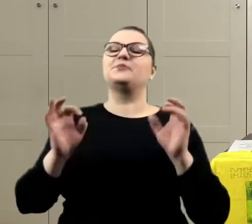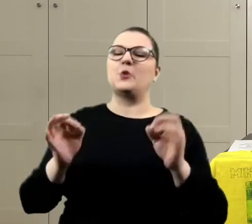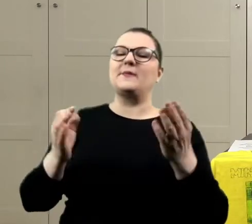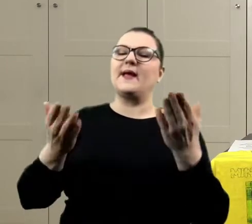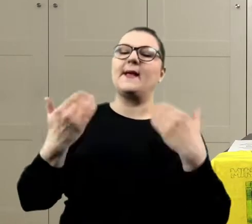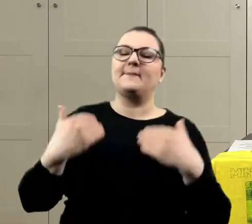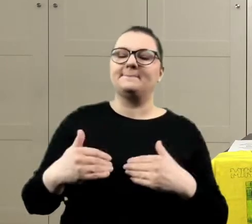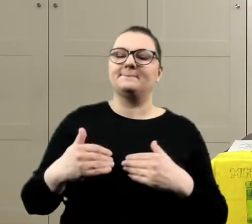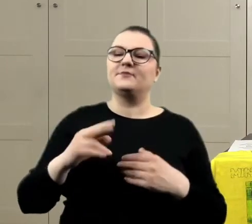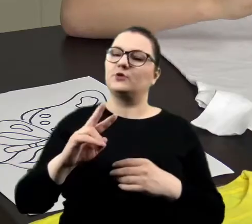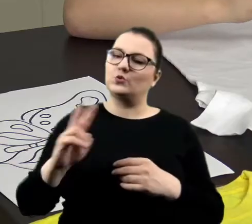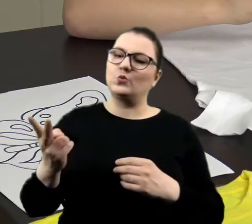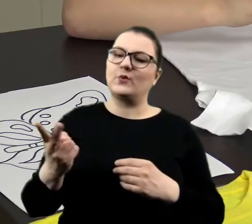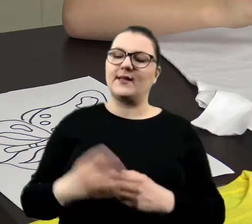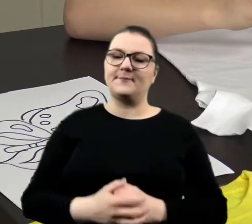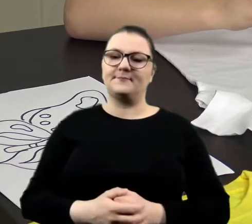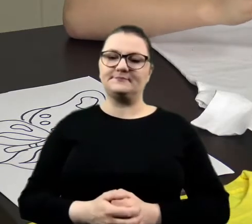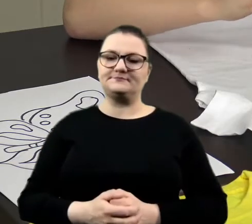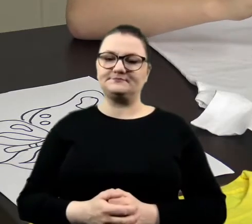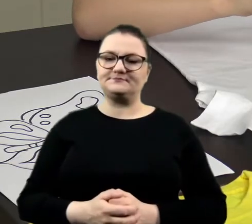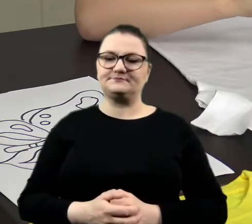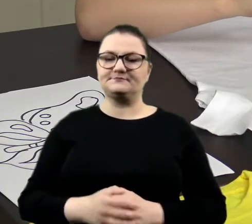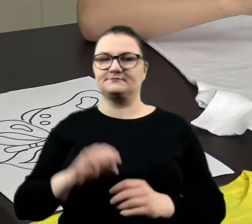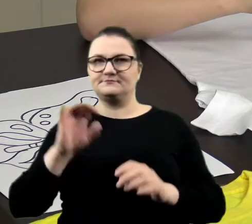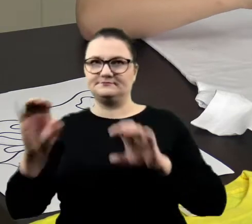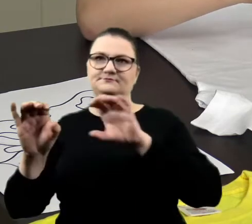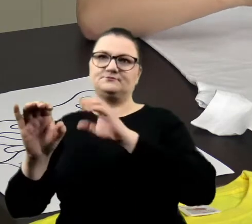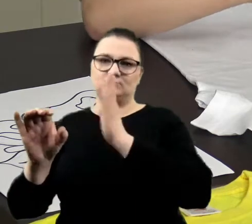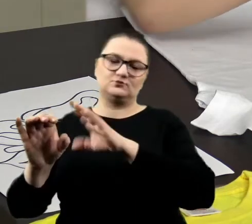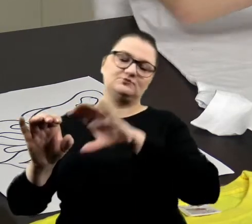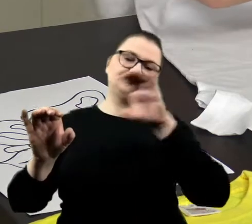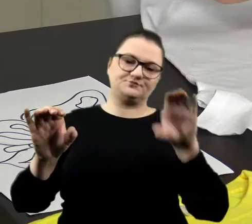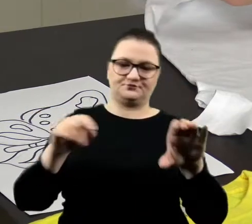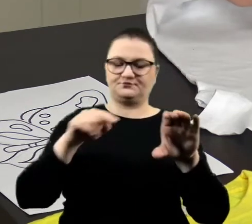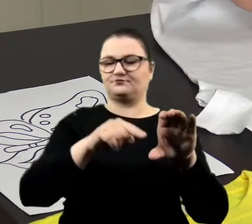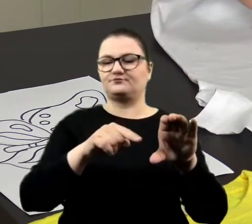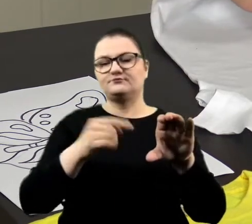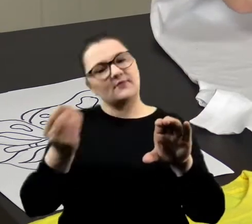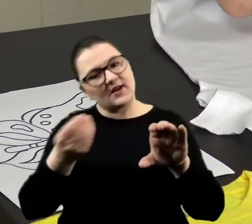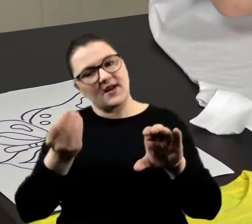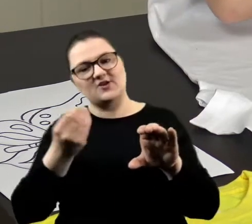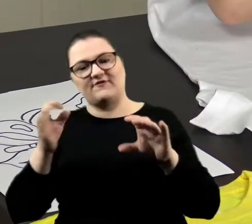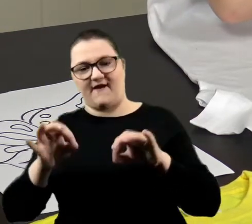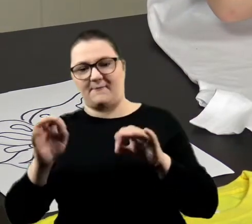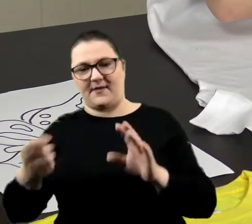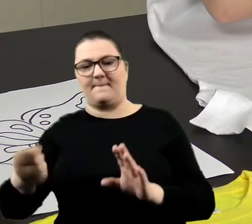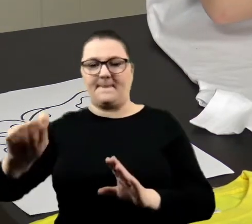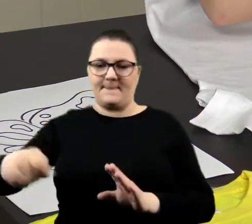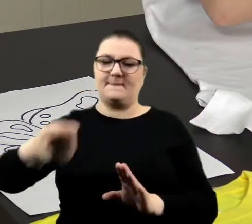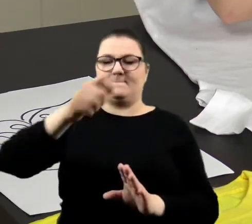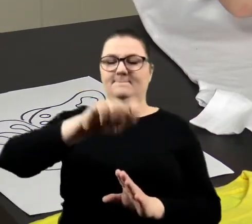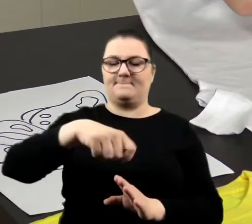następne, drugie. Drugie skrzydełko. No, musisz jeszcze farbę wziąć. Bierz farbę.